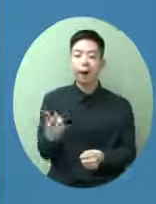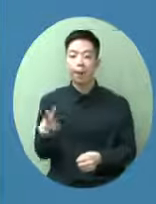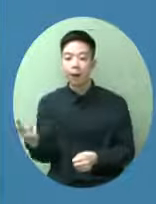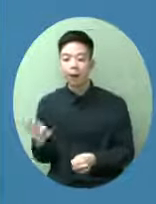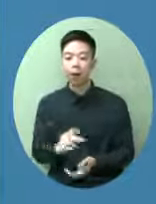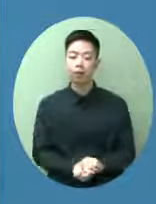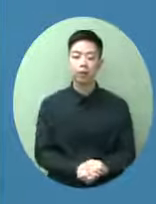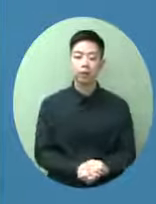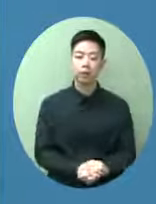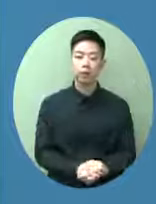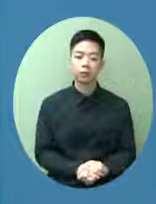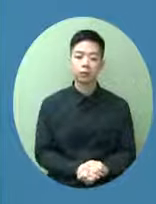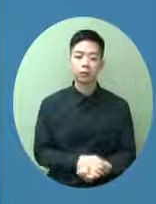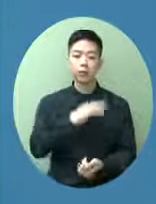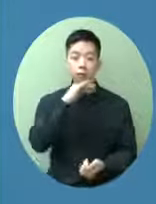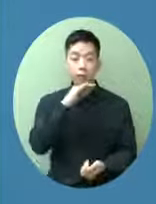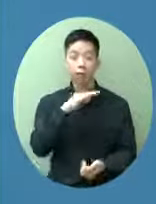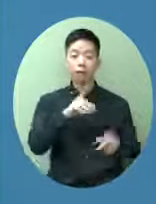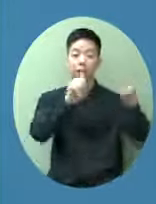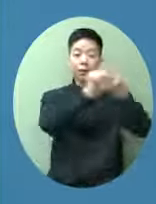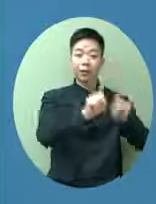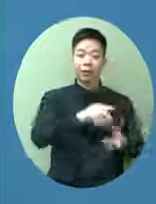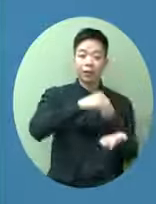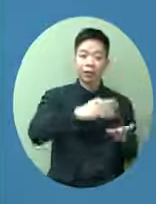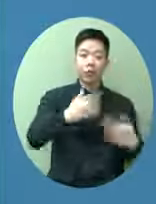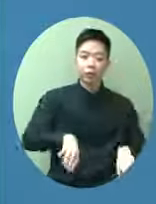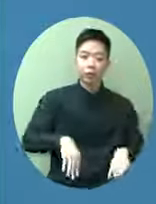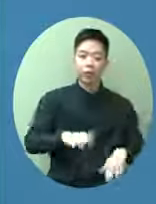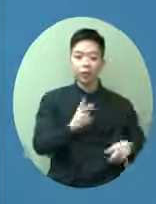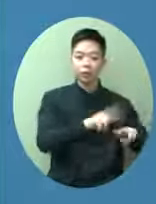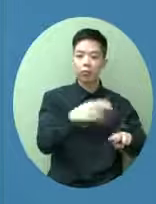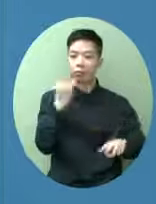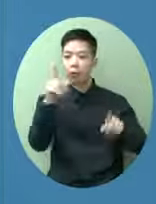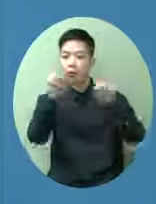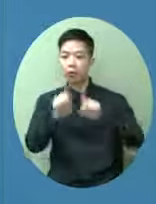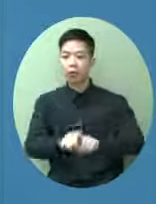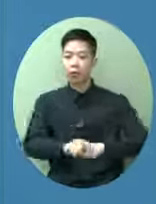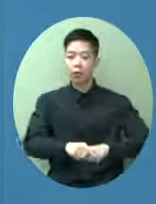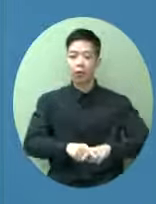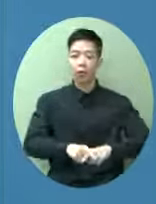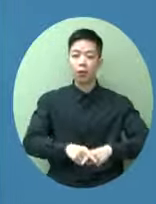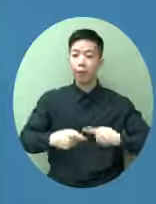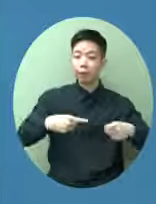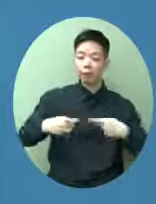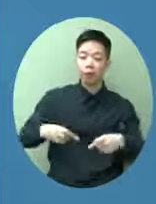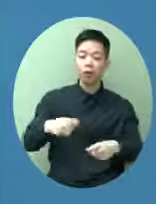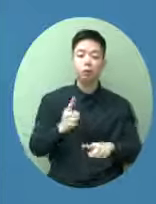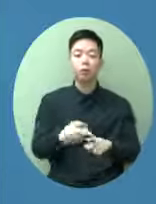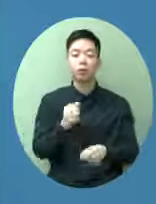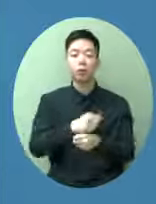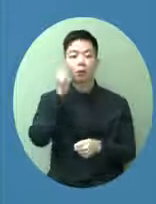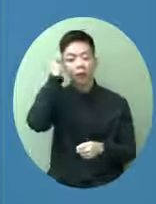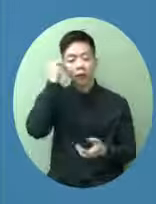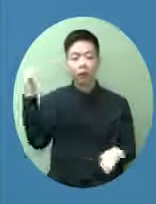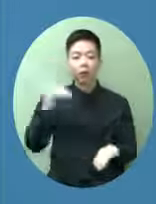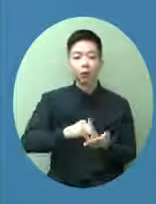某一個指標但是大家的標準不同亦都是很難去做所以到今天為止就沒有一個